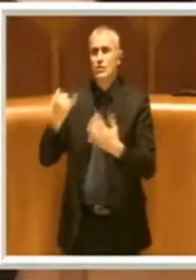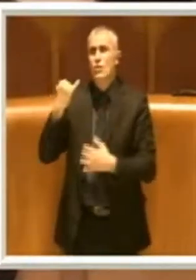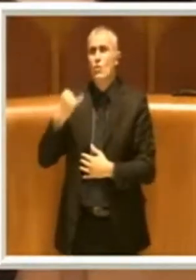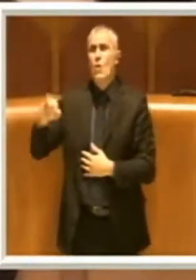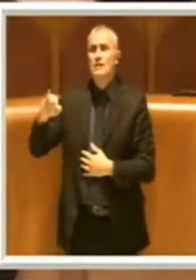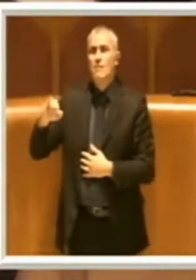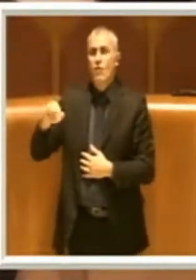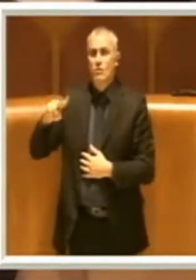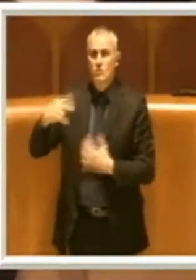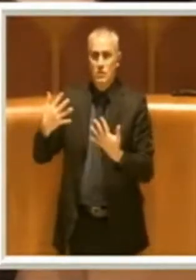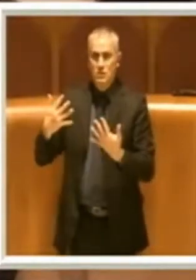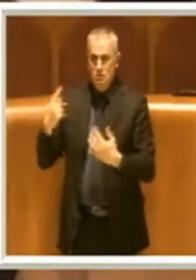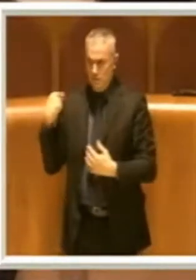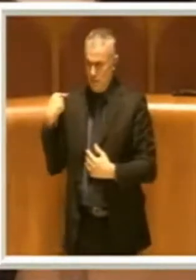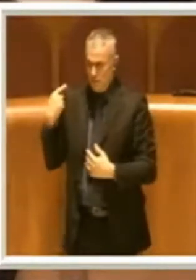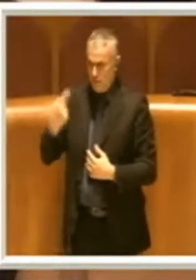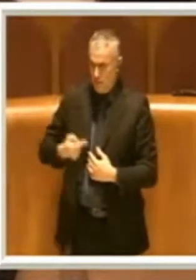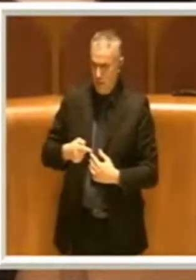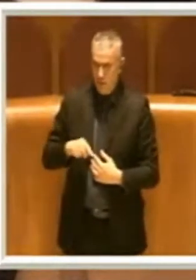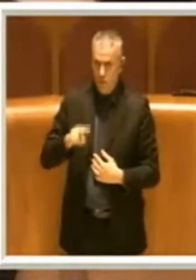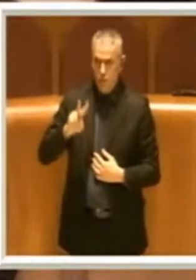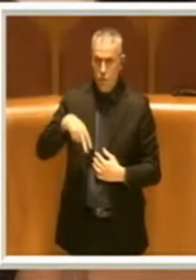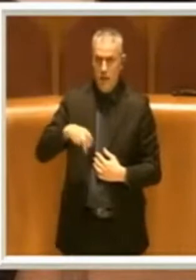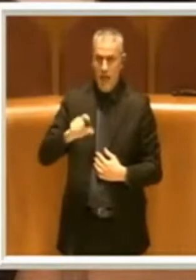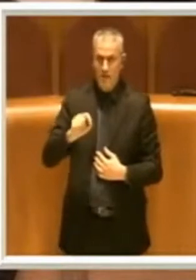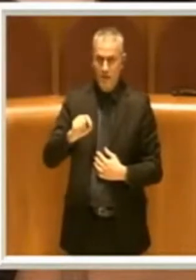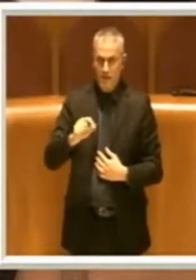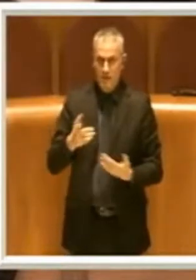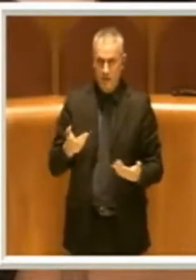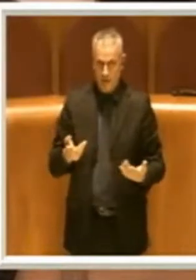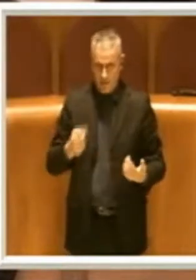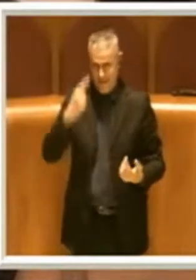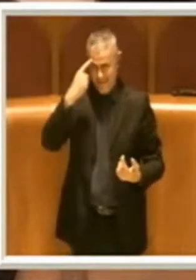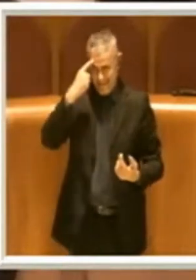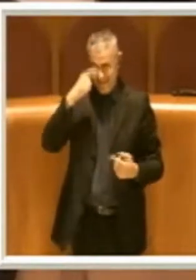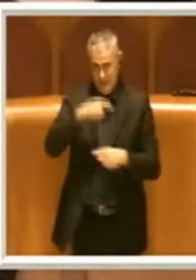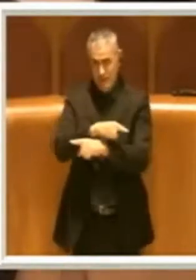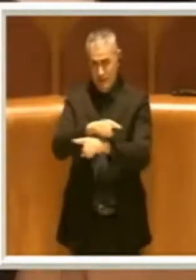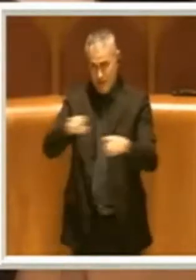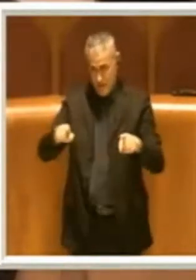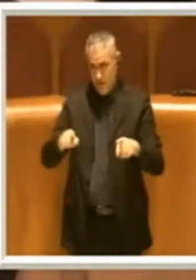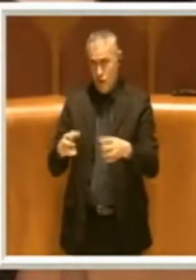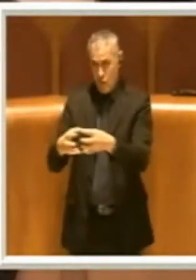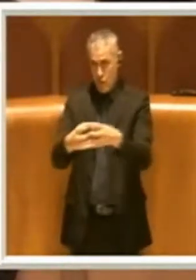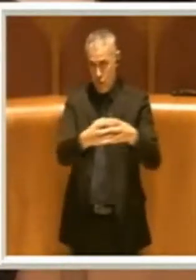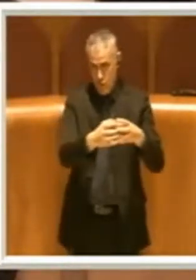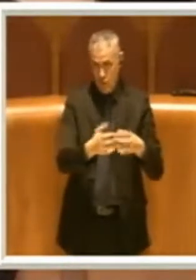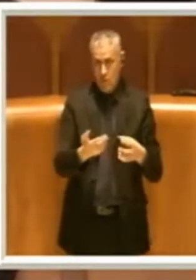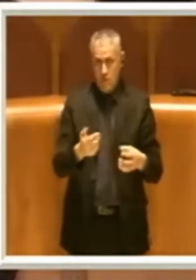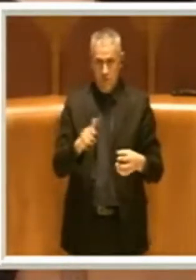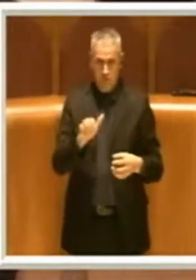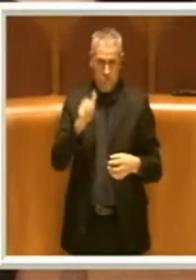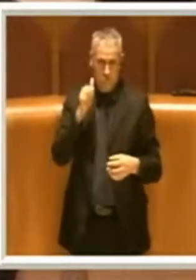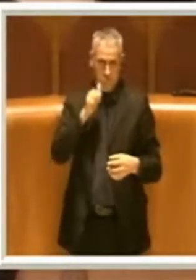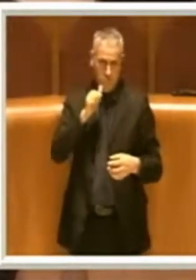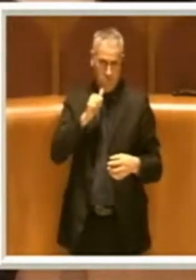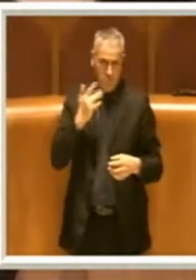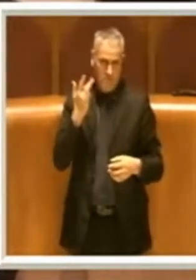2020. Questo solo per fugare un po' di ipocrisia rispetto a questa cosa.